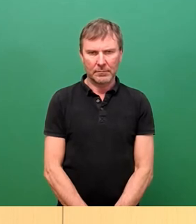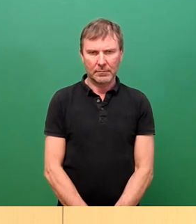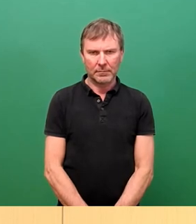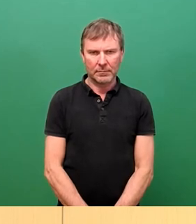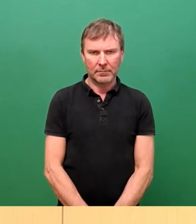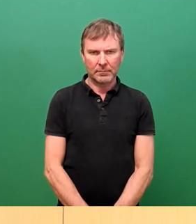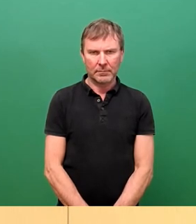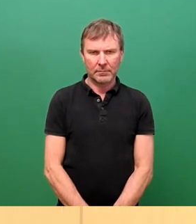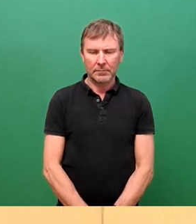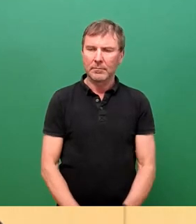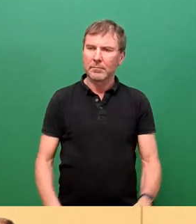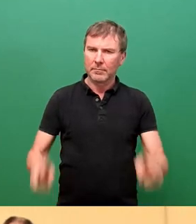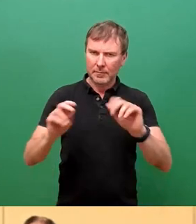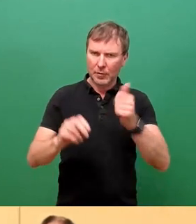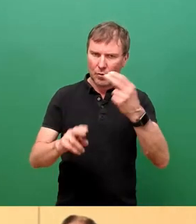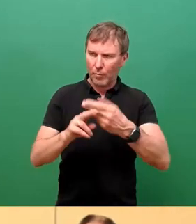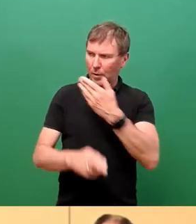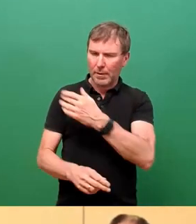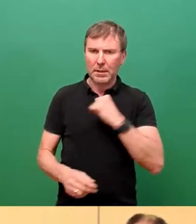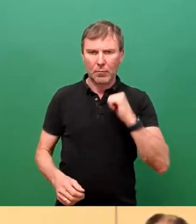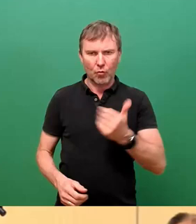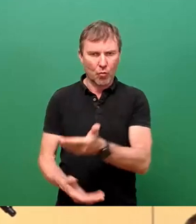Sehr geehrter Herr Oberbürgermeister, liebe Kolleginnen und Kollegen.